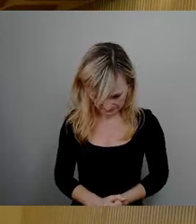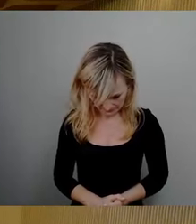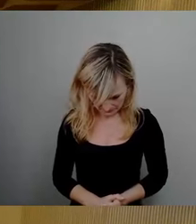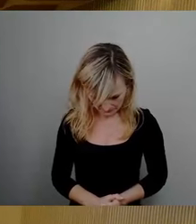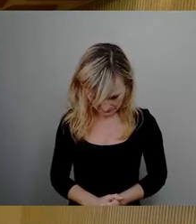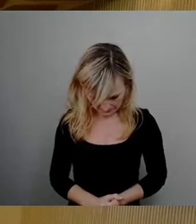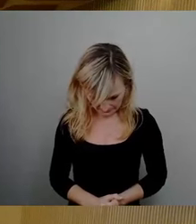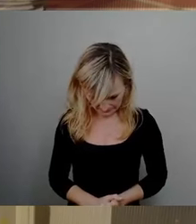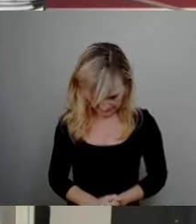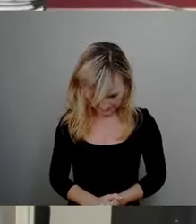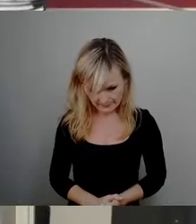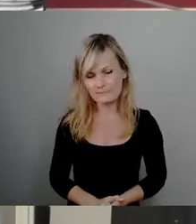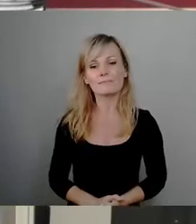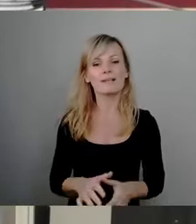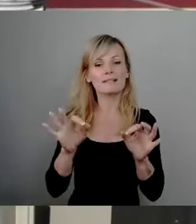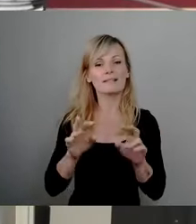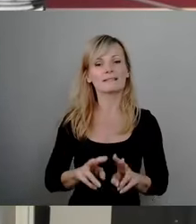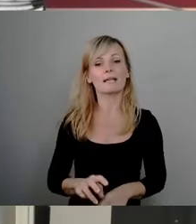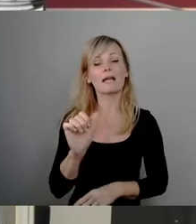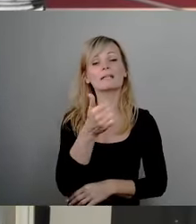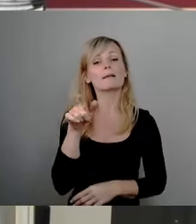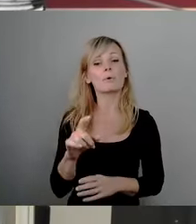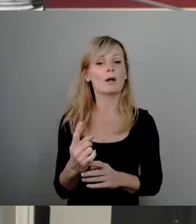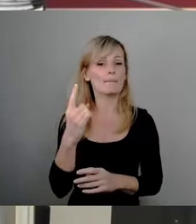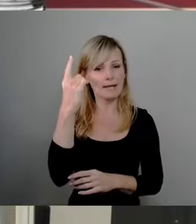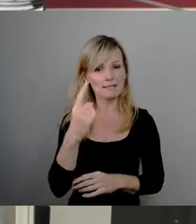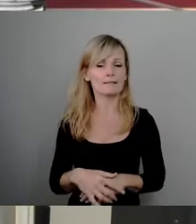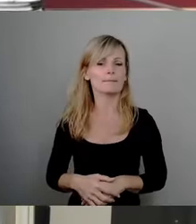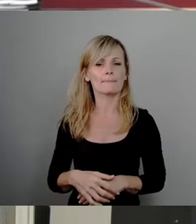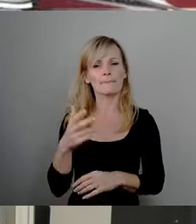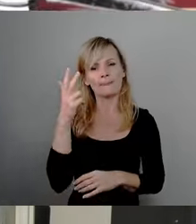Ja, sehr geehrter Herr erster Bürgermeister, Herr Lohnhauser,